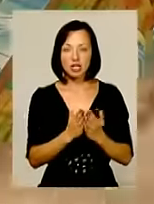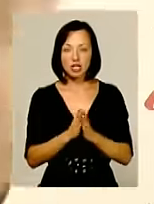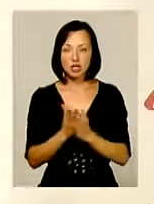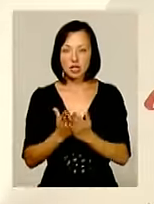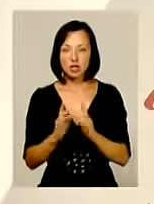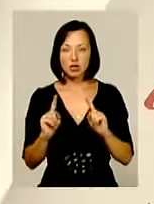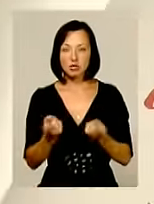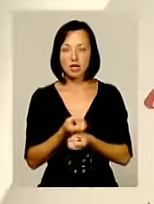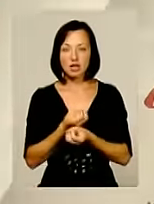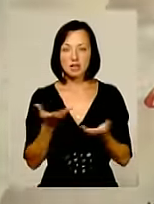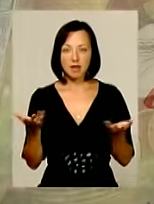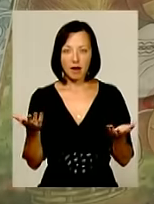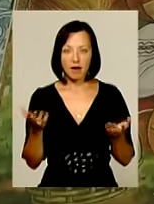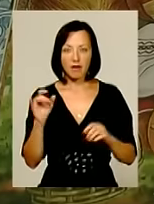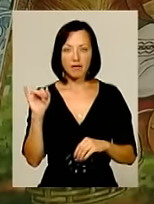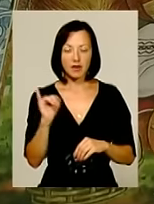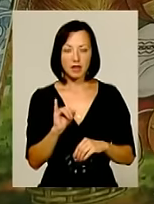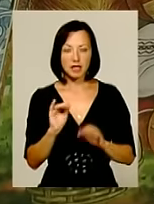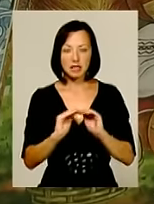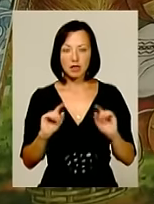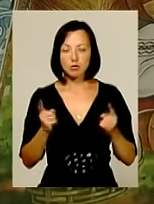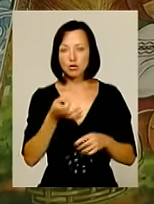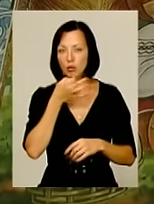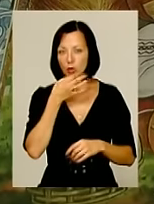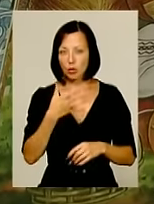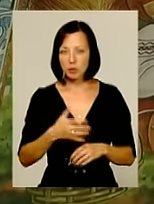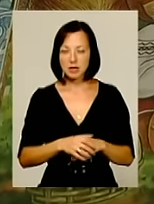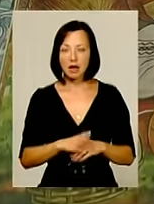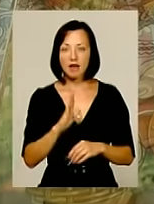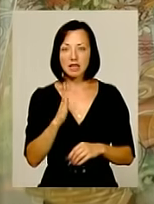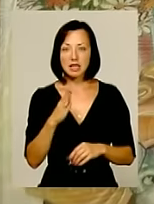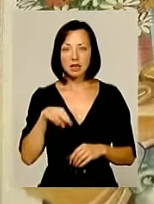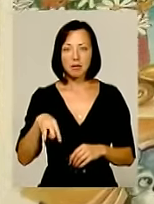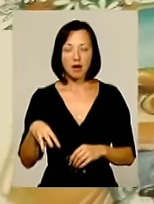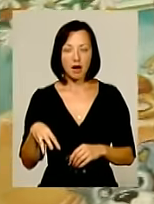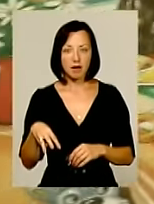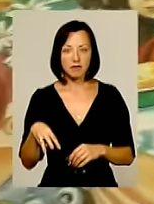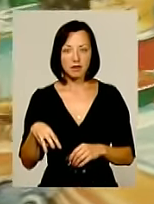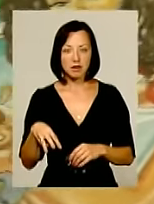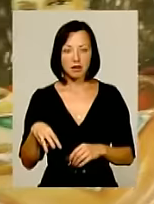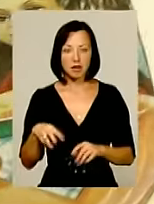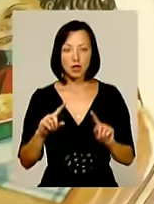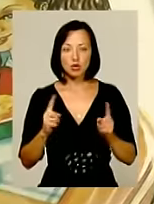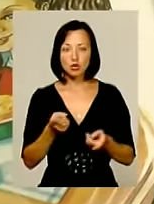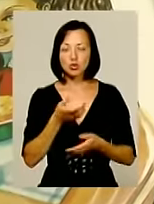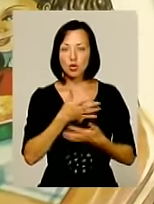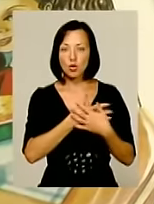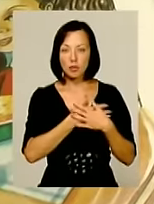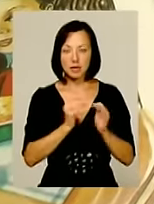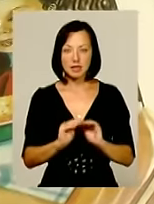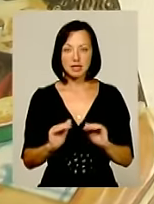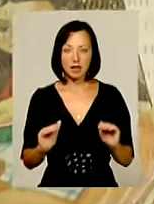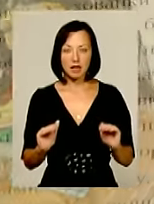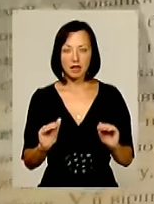Вони дуже яскраві і дітям дуже подобається. Валентина Михайлівна дуже любить дітей.